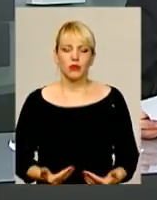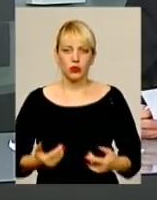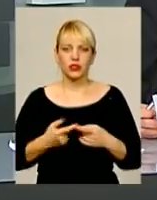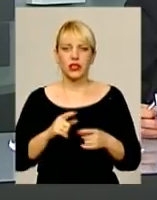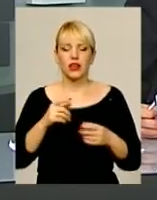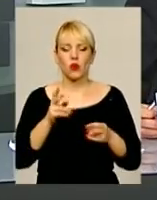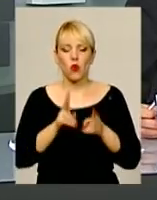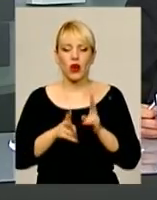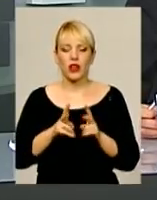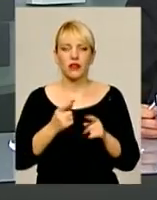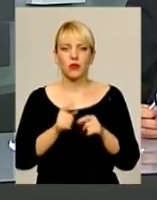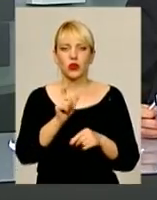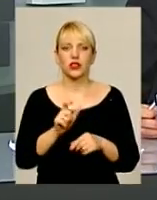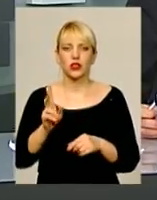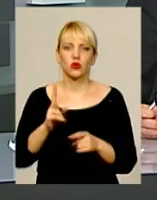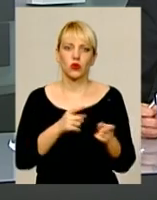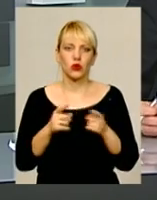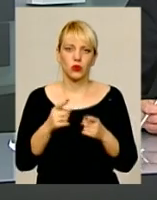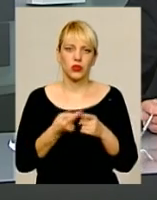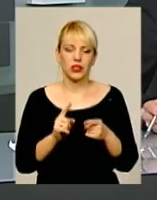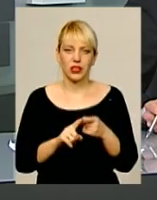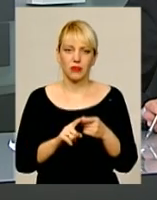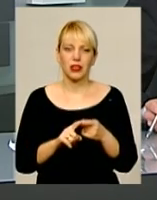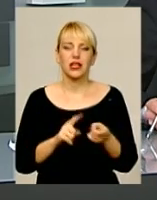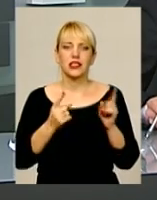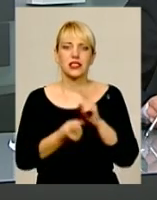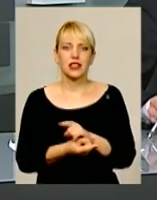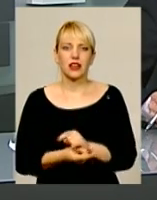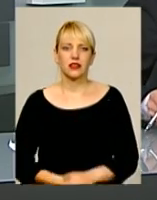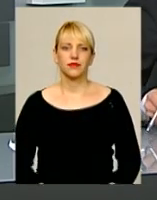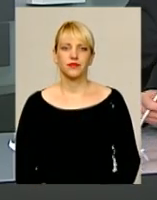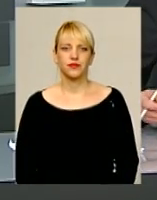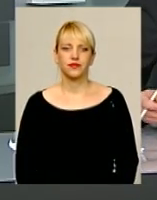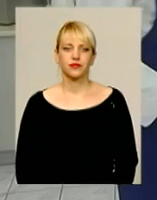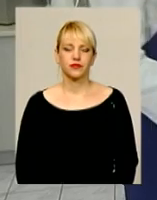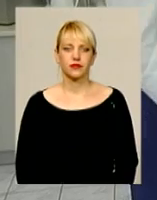про тих, хто саме готується ними стати. Продовжить Надія Куриляк.